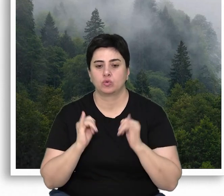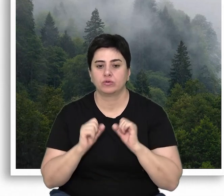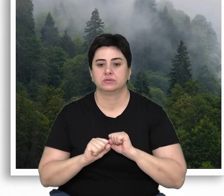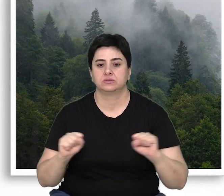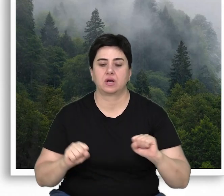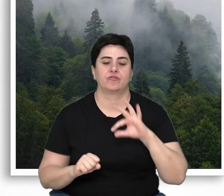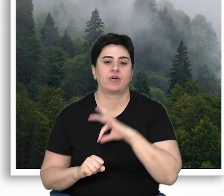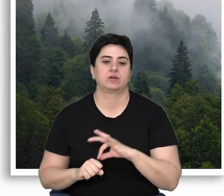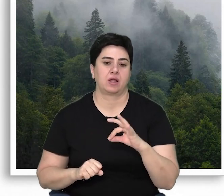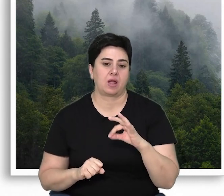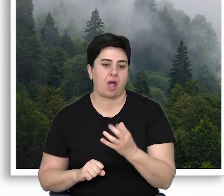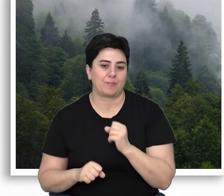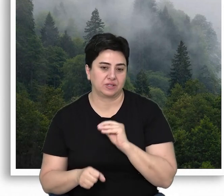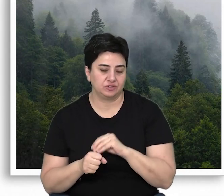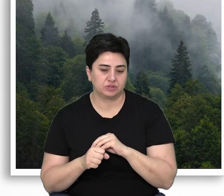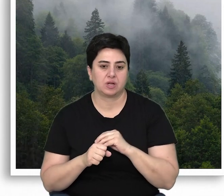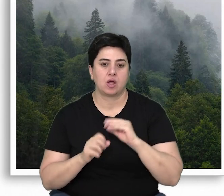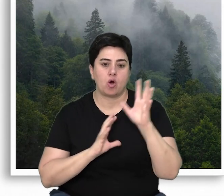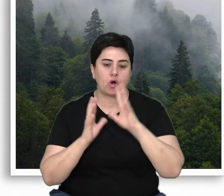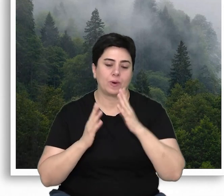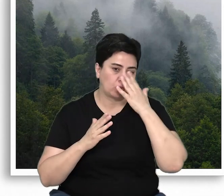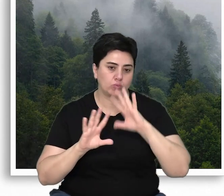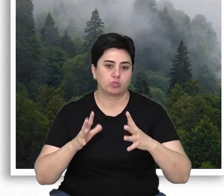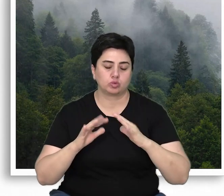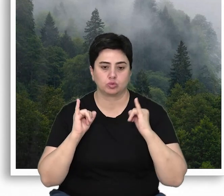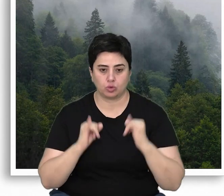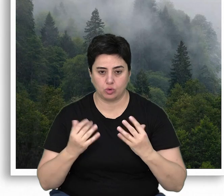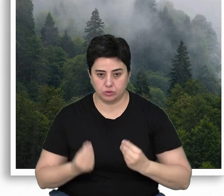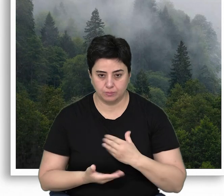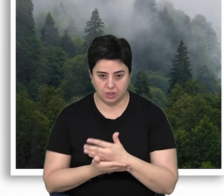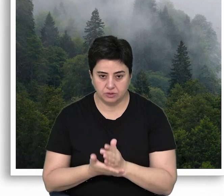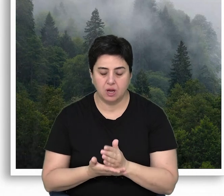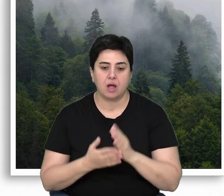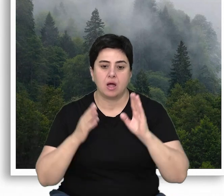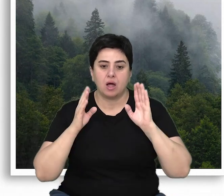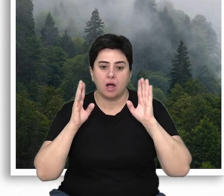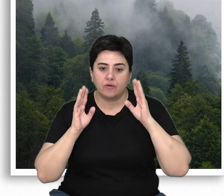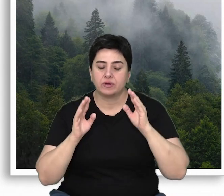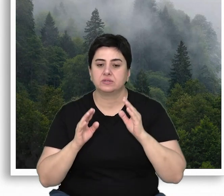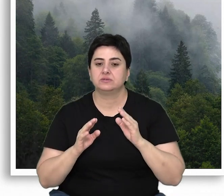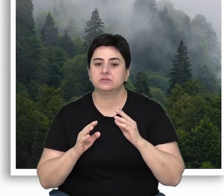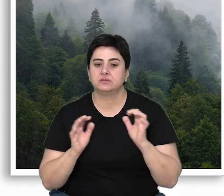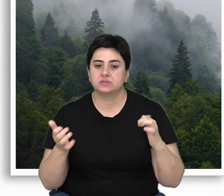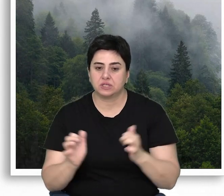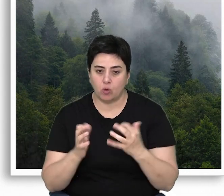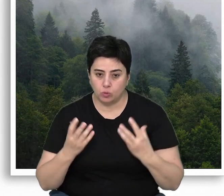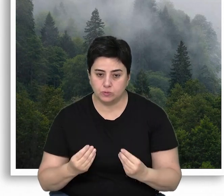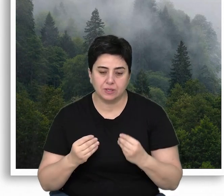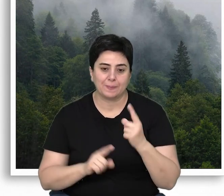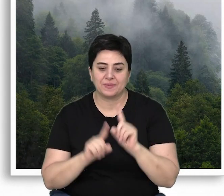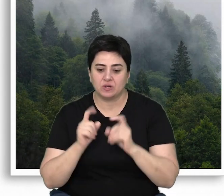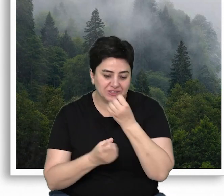olmayan faydalanma biçimleri, ormanların ekolojik bütünlüğünün parçalanmasına, yaban hayatının daralmasına,